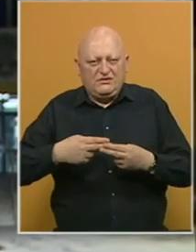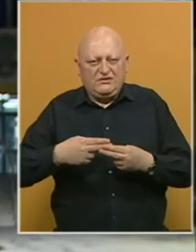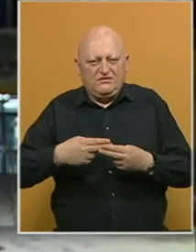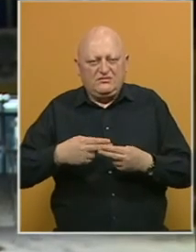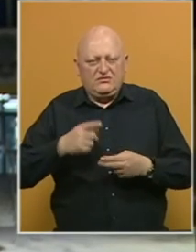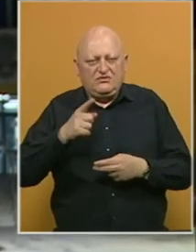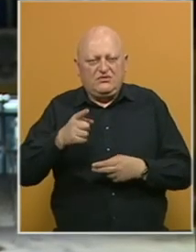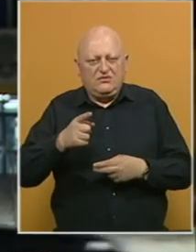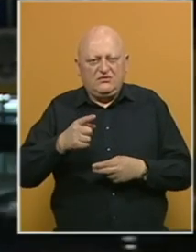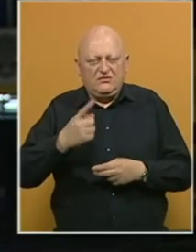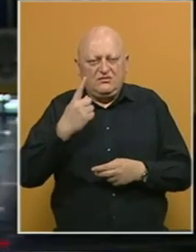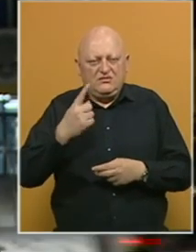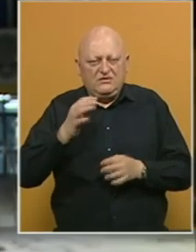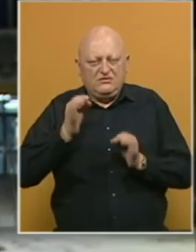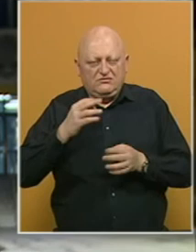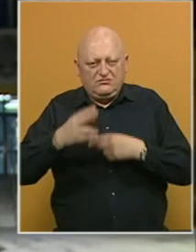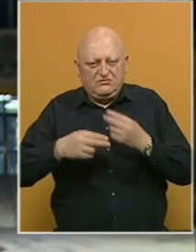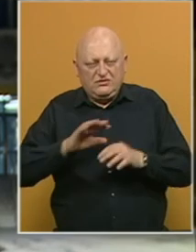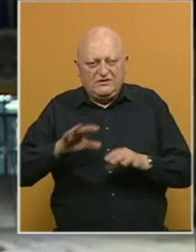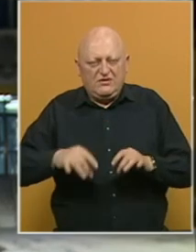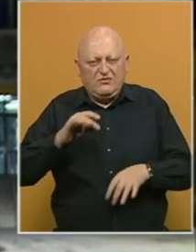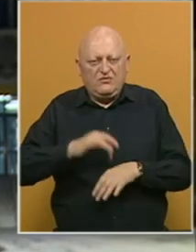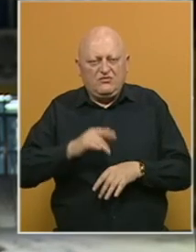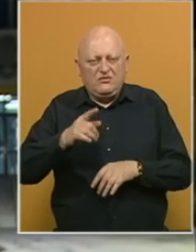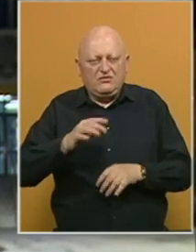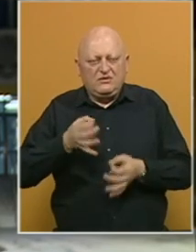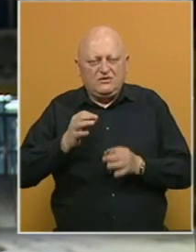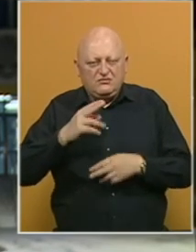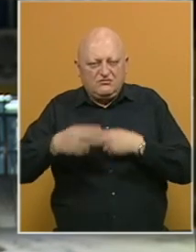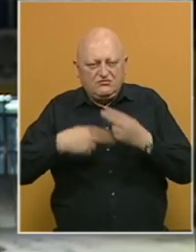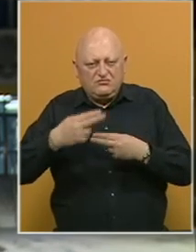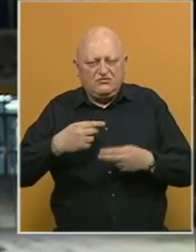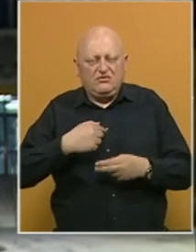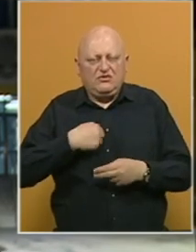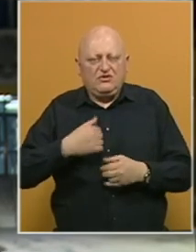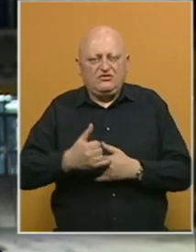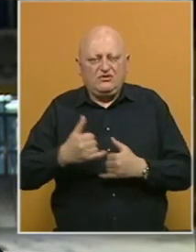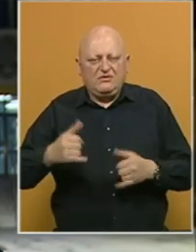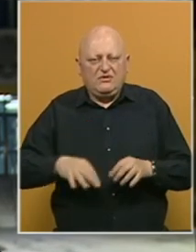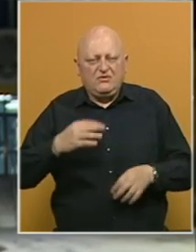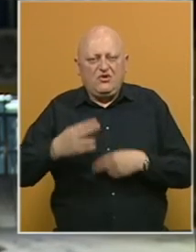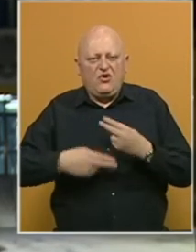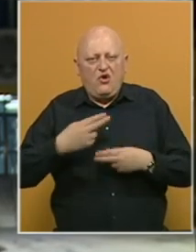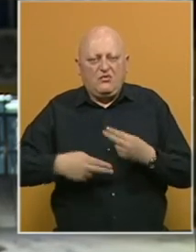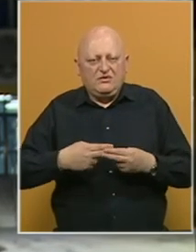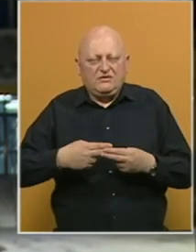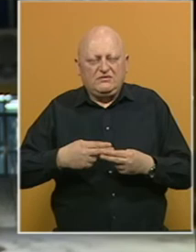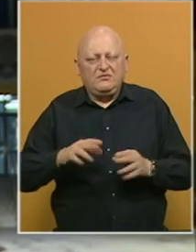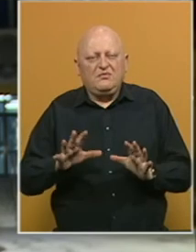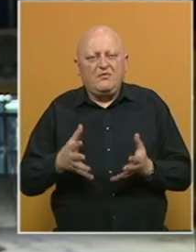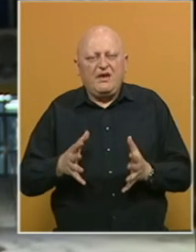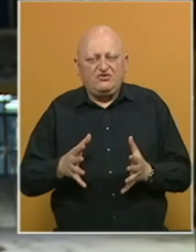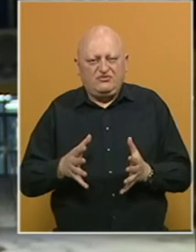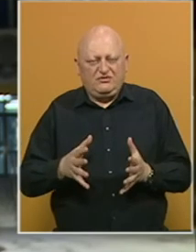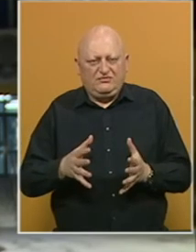To su po jedan supervizor na svakom biračkom mjestu i bit će tu supervizori u našoj gradskoj izbornoj komisiji. Međutim,